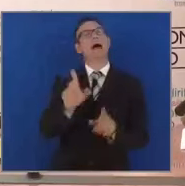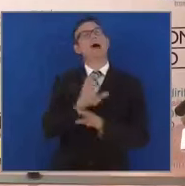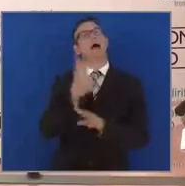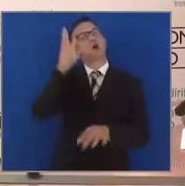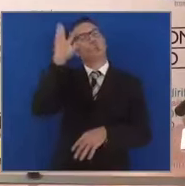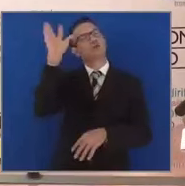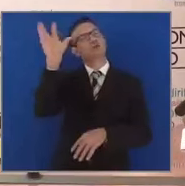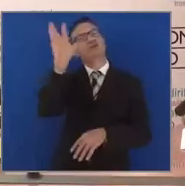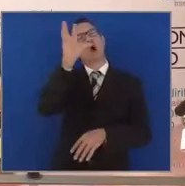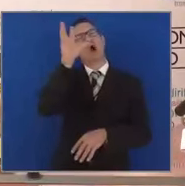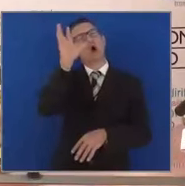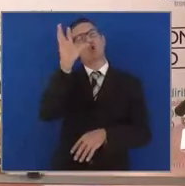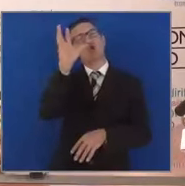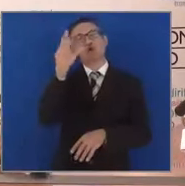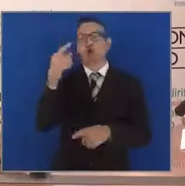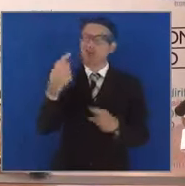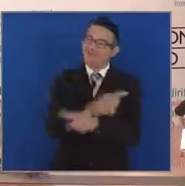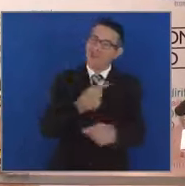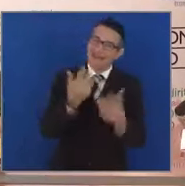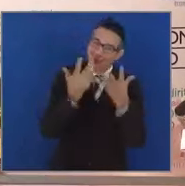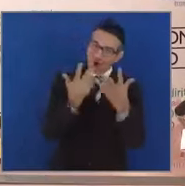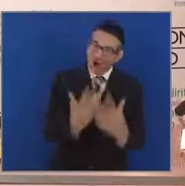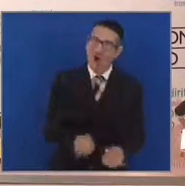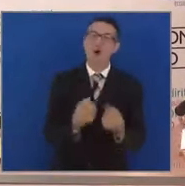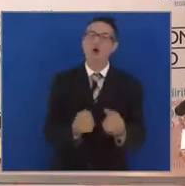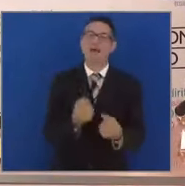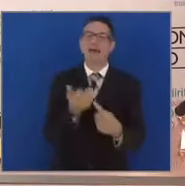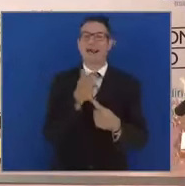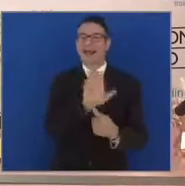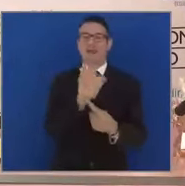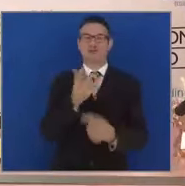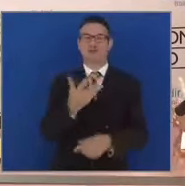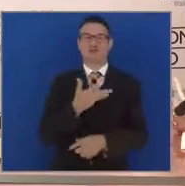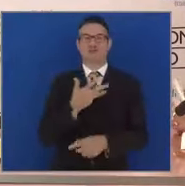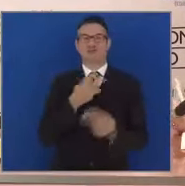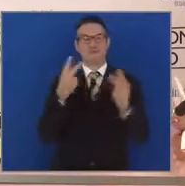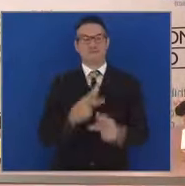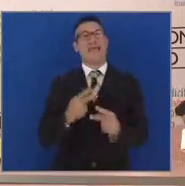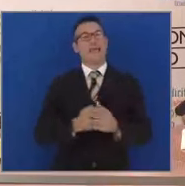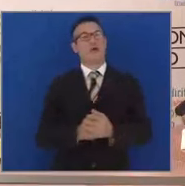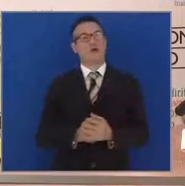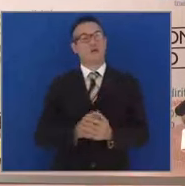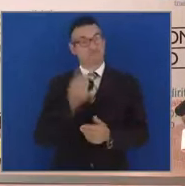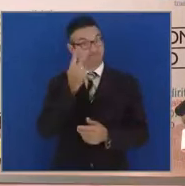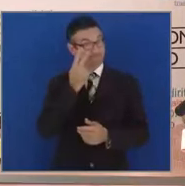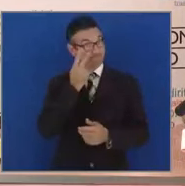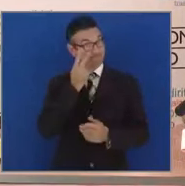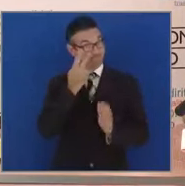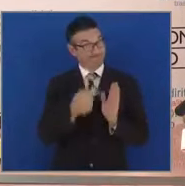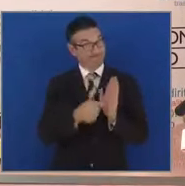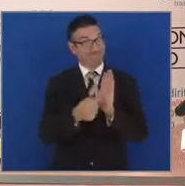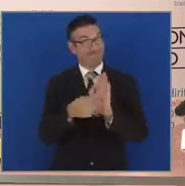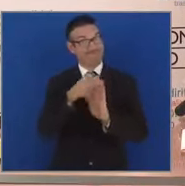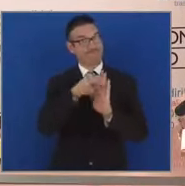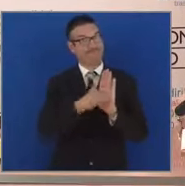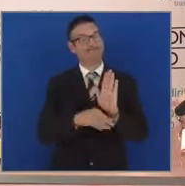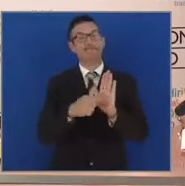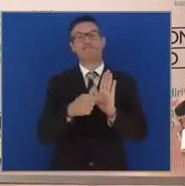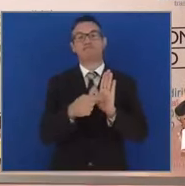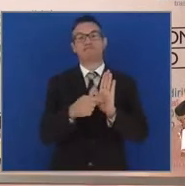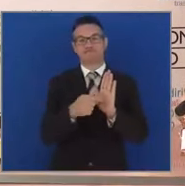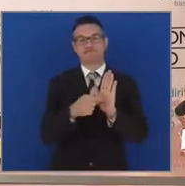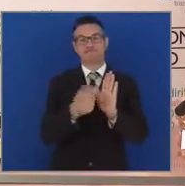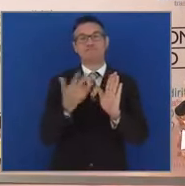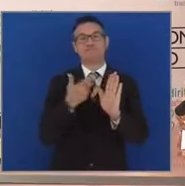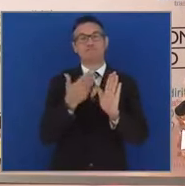diventa assolutamente realtà, perché come vedrete cambiano nella sostanza la fisionomia delle